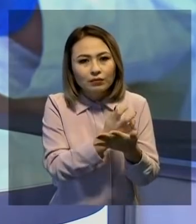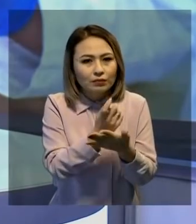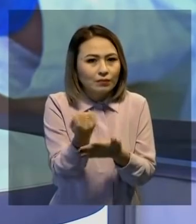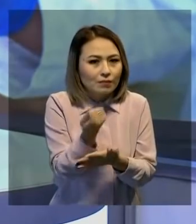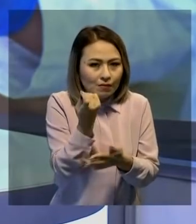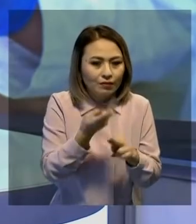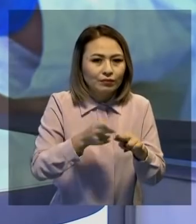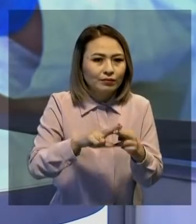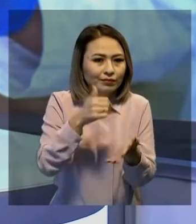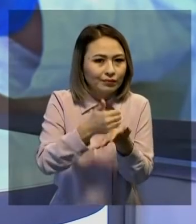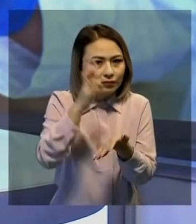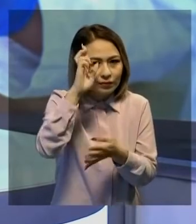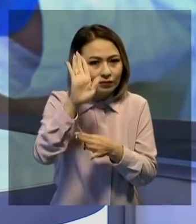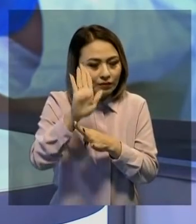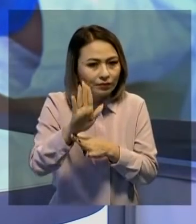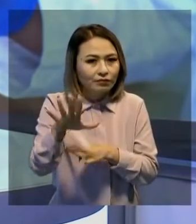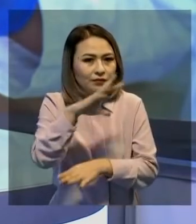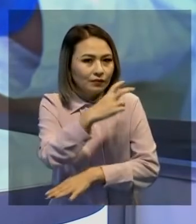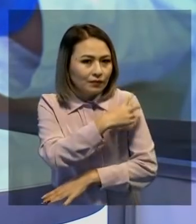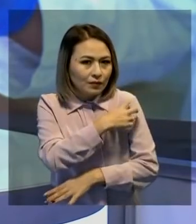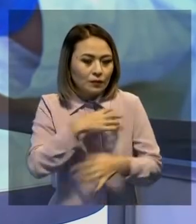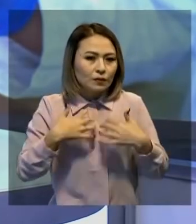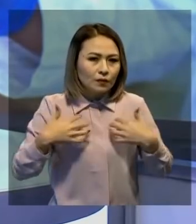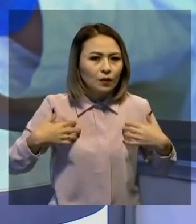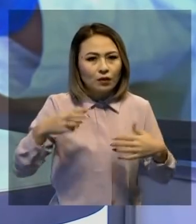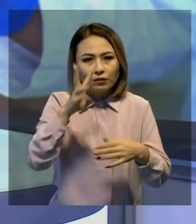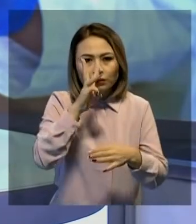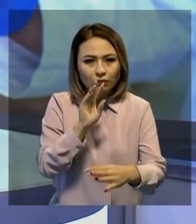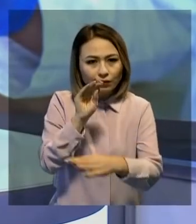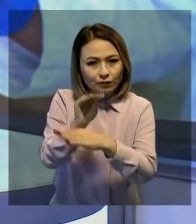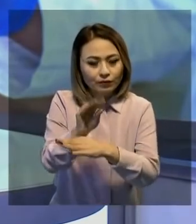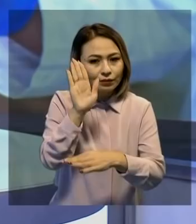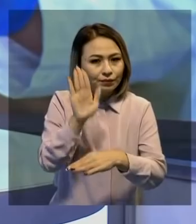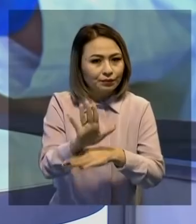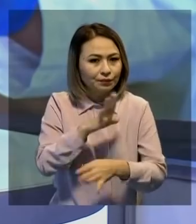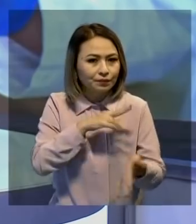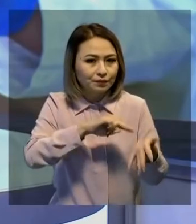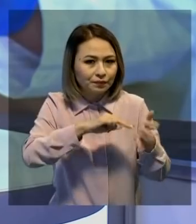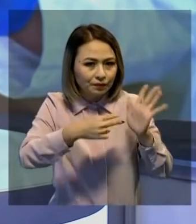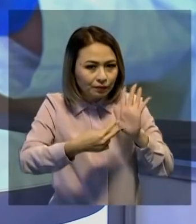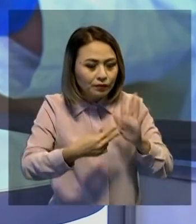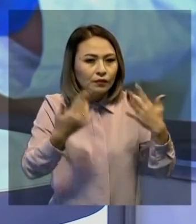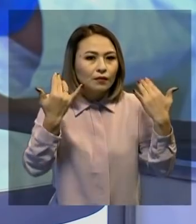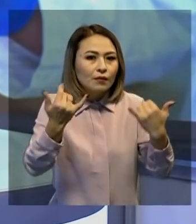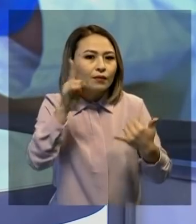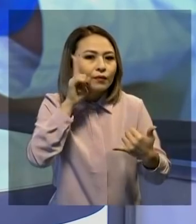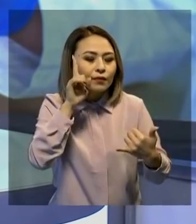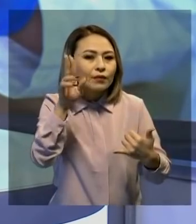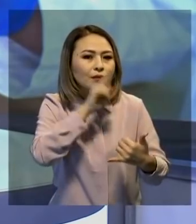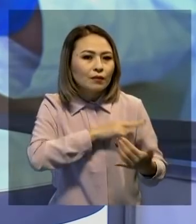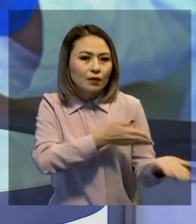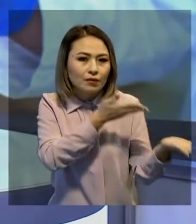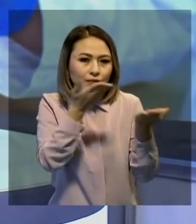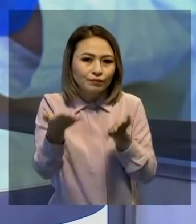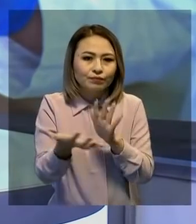беткен. Президент тапсырмасына орай, бейіл мал дәргерлерінің еңбег ақысын өсірігі өзделі отыр. Осылайша жауаптылар жастарды ауылға